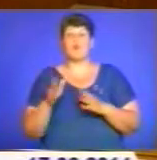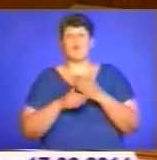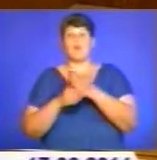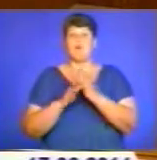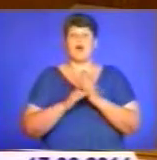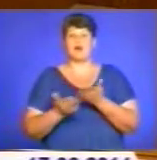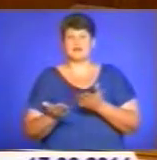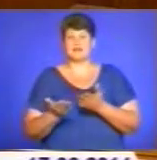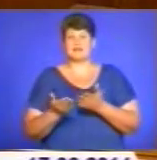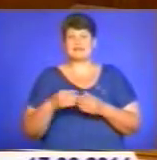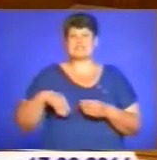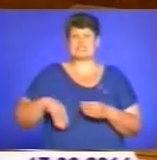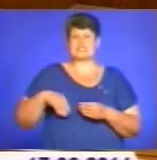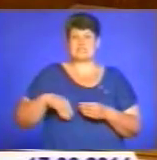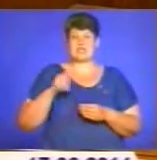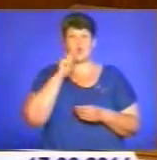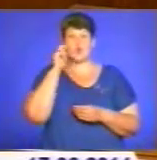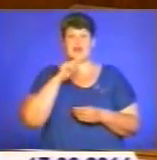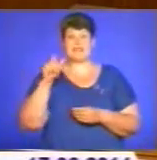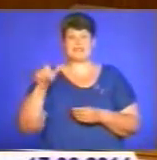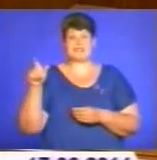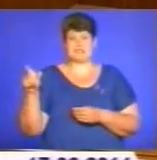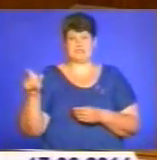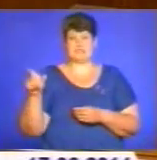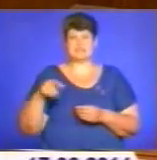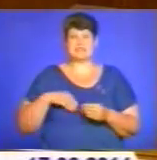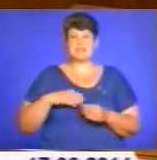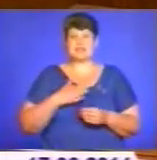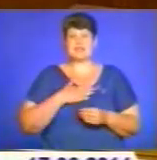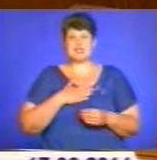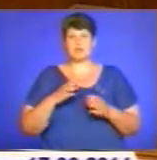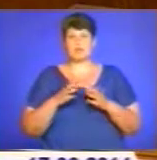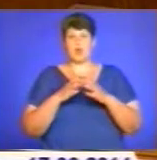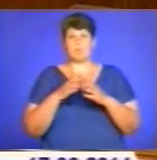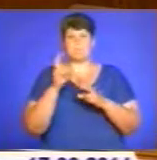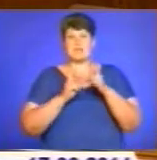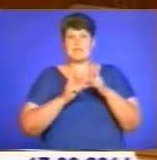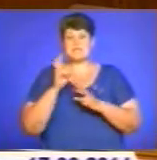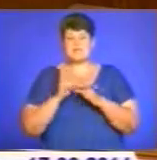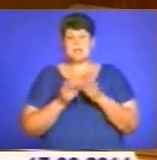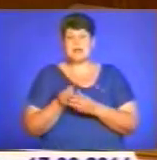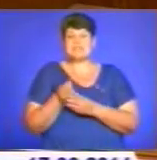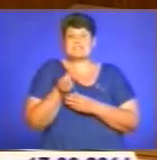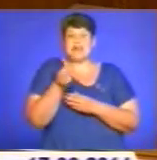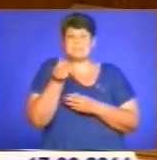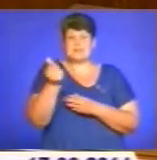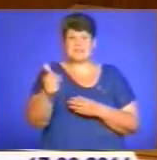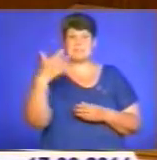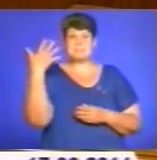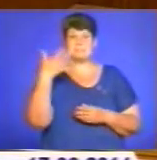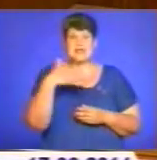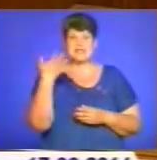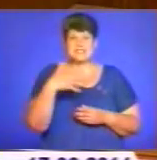З кишень українців, з кишень наших компаній ми заплатили 50